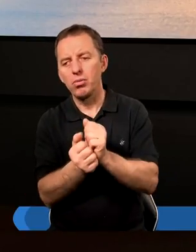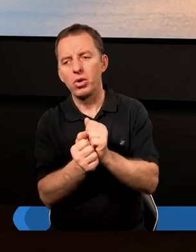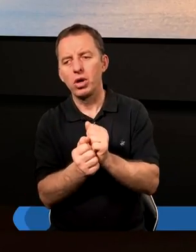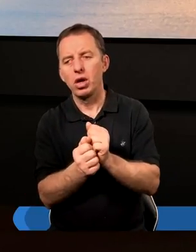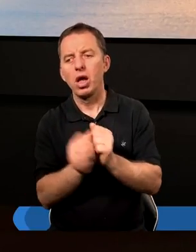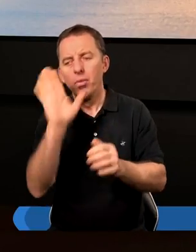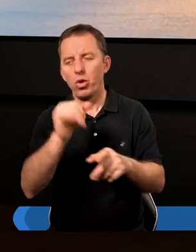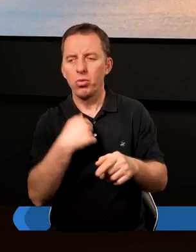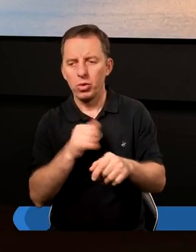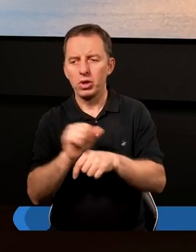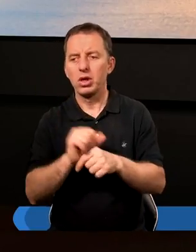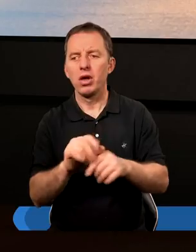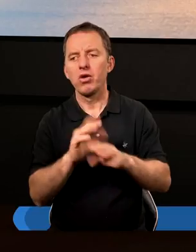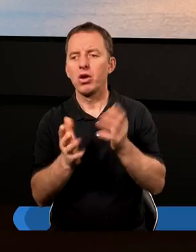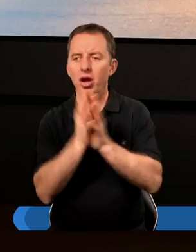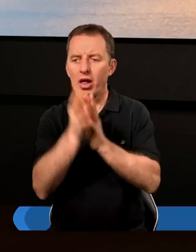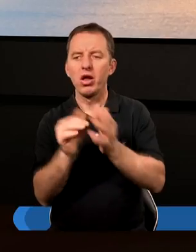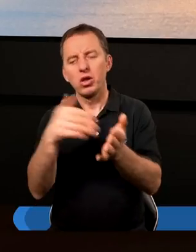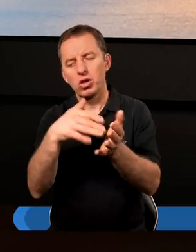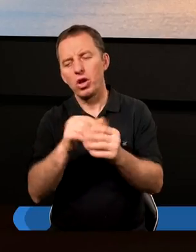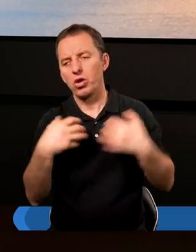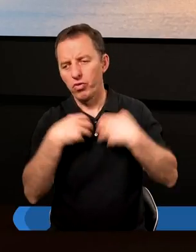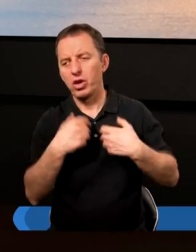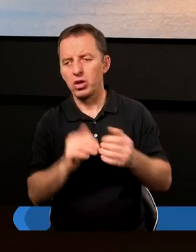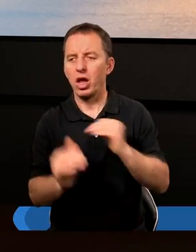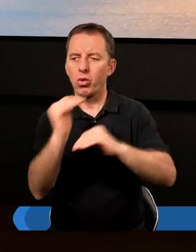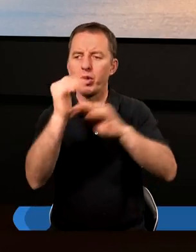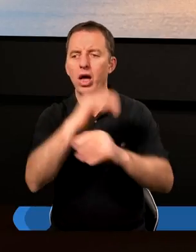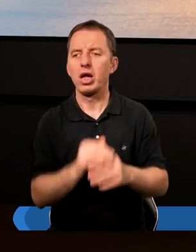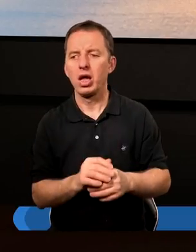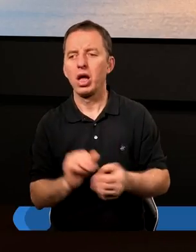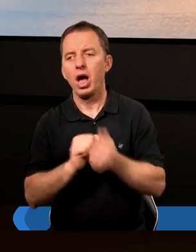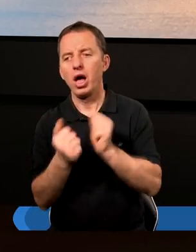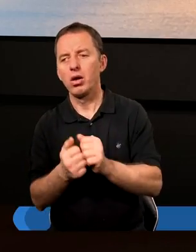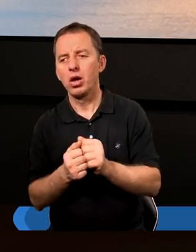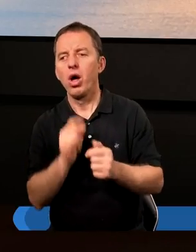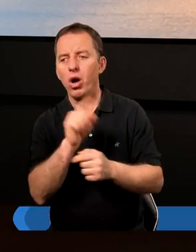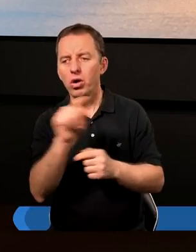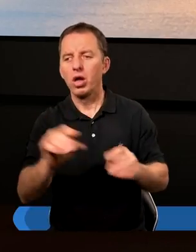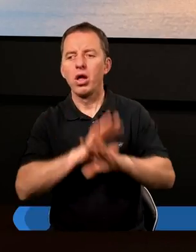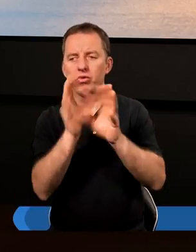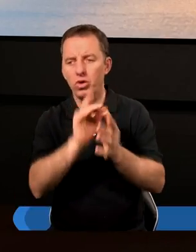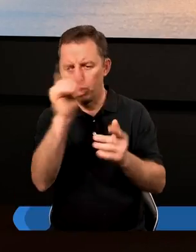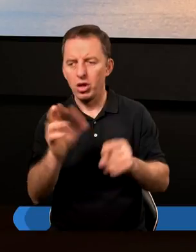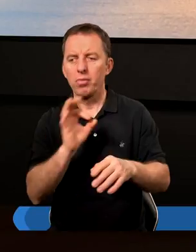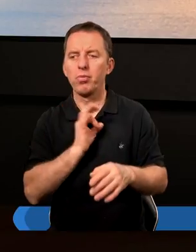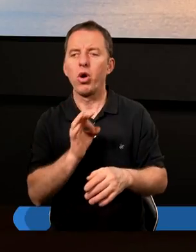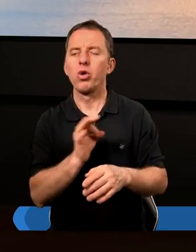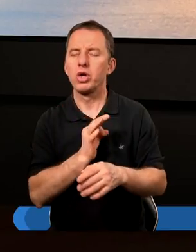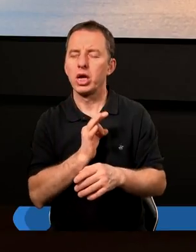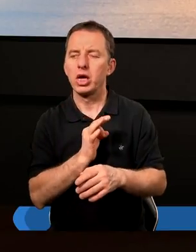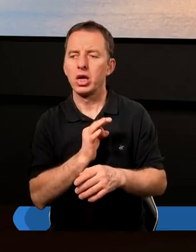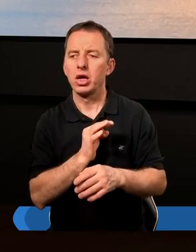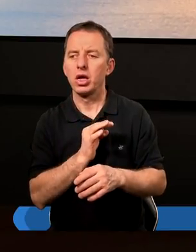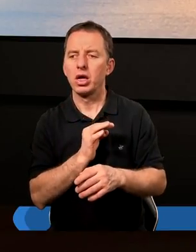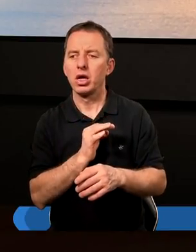bo mój jest wszelki zwierz leśny, tysiące zwierząt na górach. Albo o to wszyscy ludzie są moich.